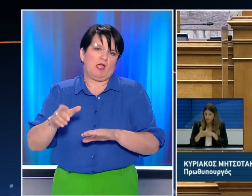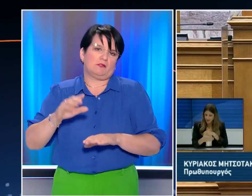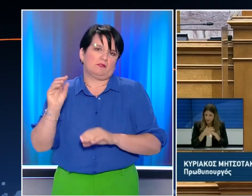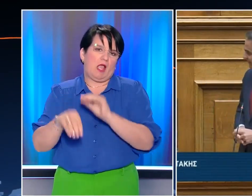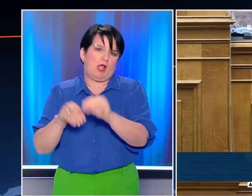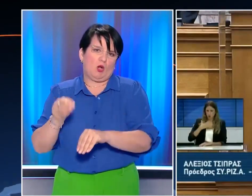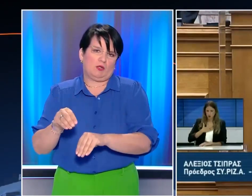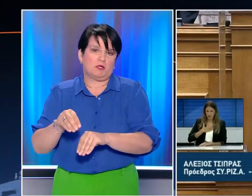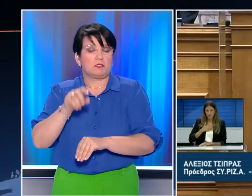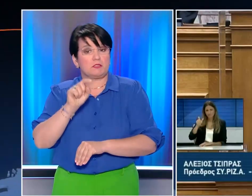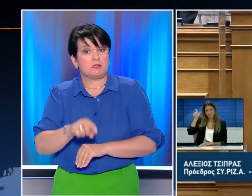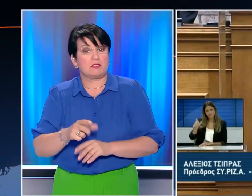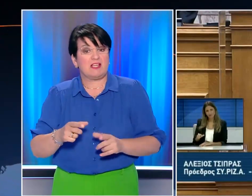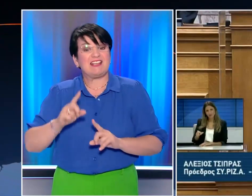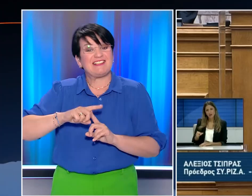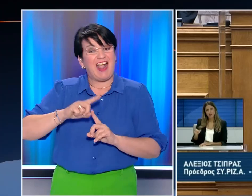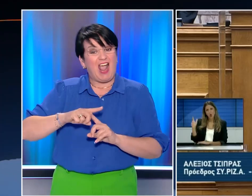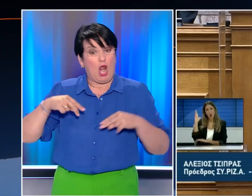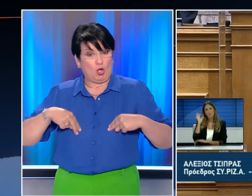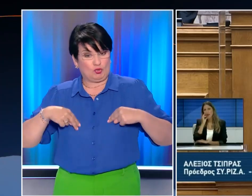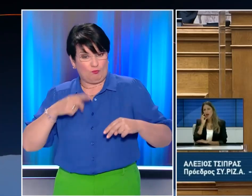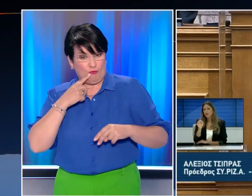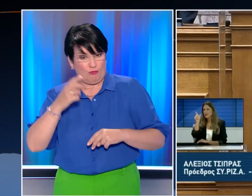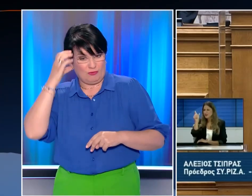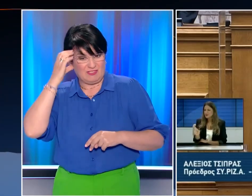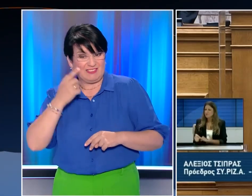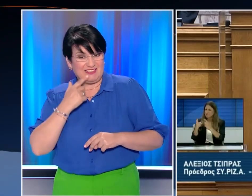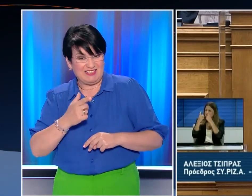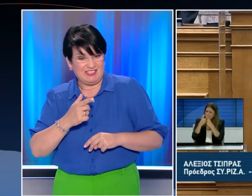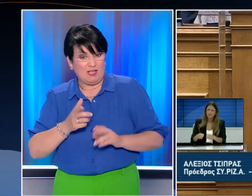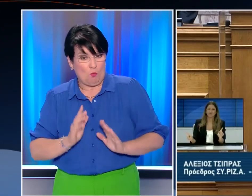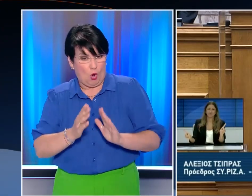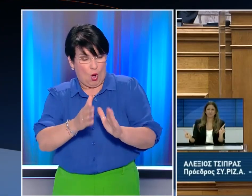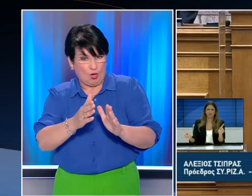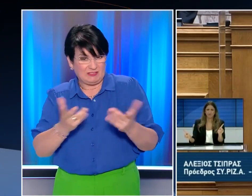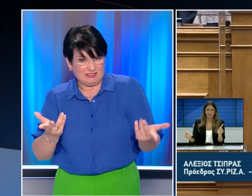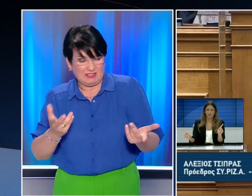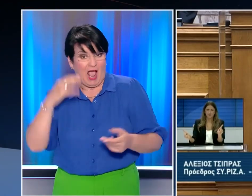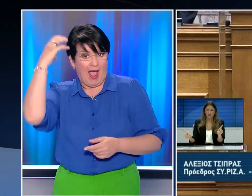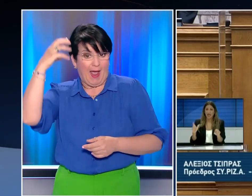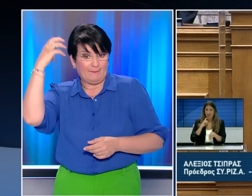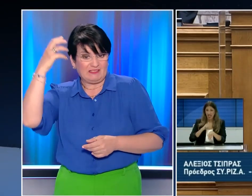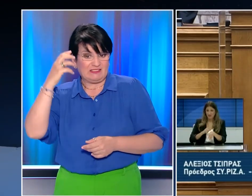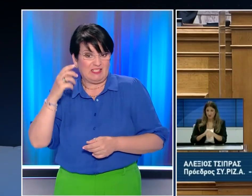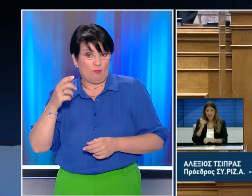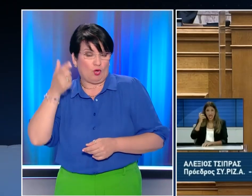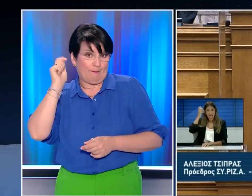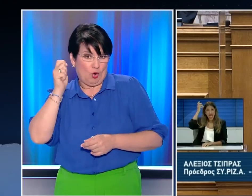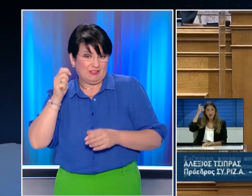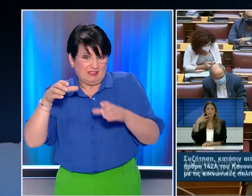αναγνωρίσατε σήμερα Στο τσακαλώτος θα έδειγε και η Στάντη Δηλαδή θα το πάρουν οι επιστήμονες οι πολιτικοί